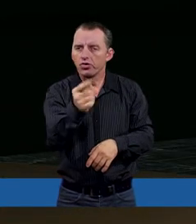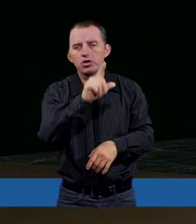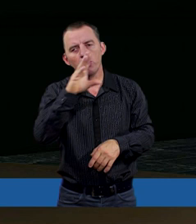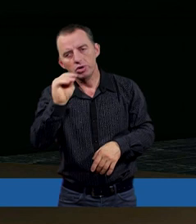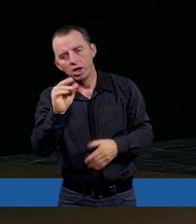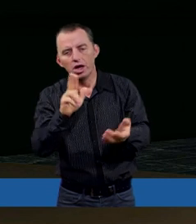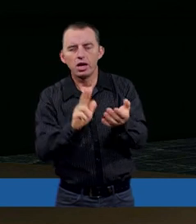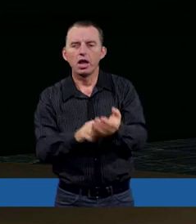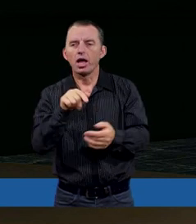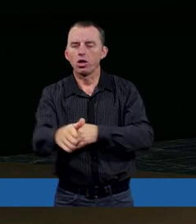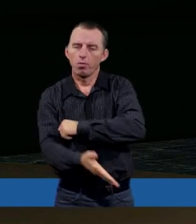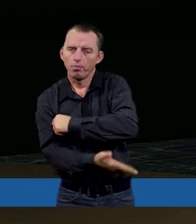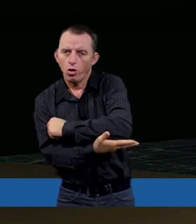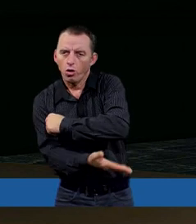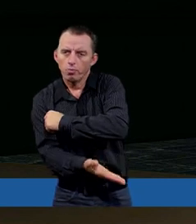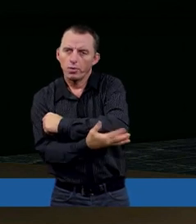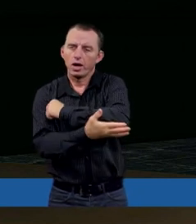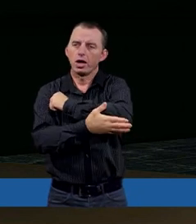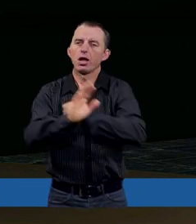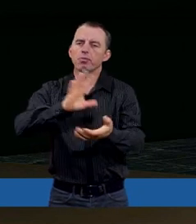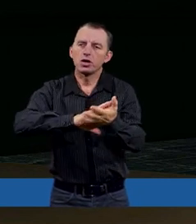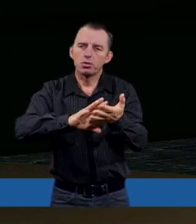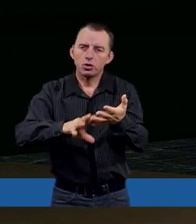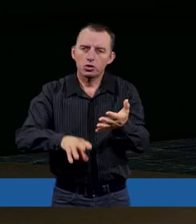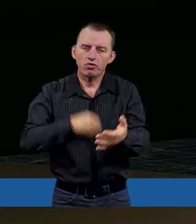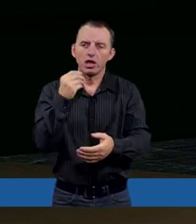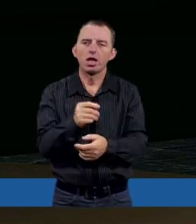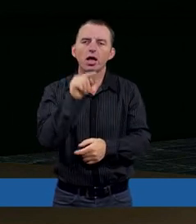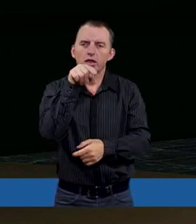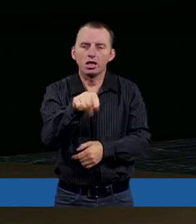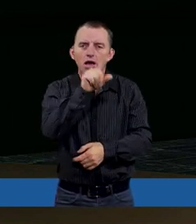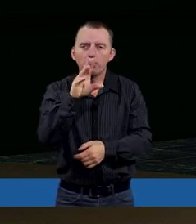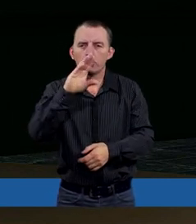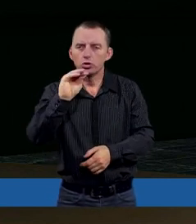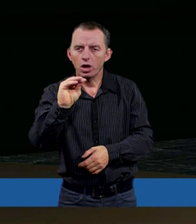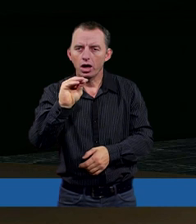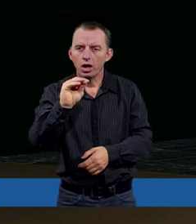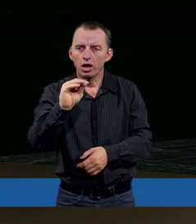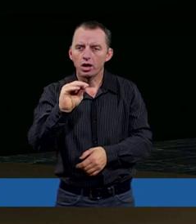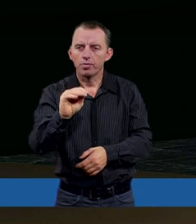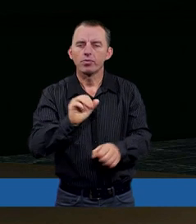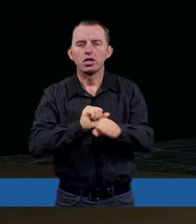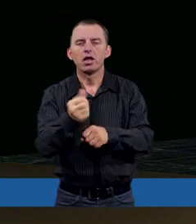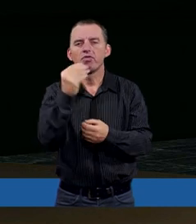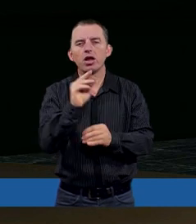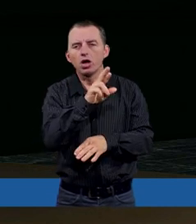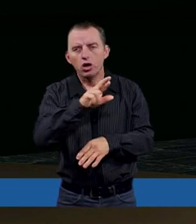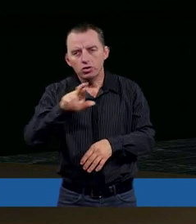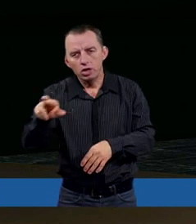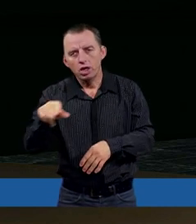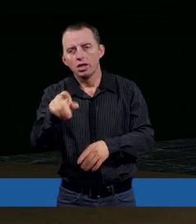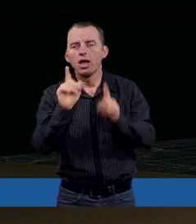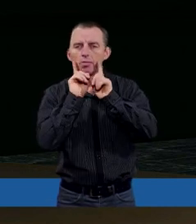na to jest poparcie w Piśmie Świętym. Z tym, że jest wielka rzecz, aby